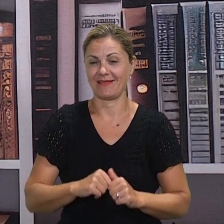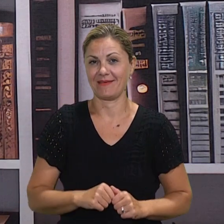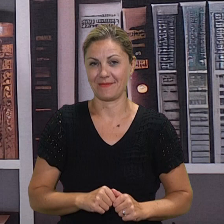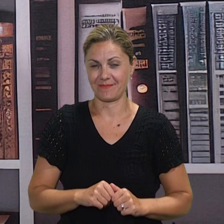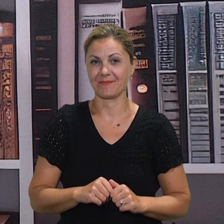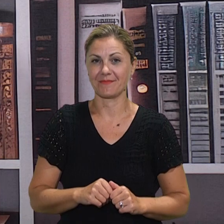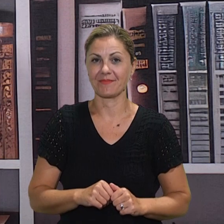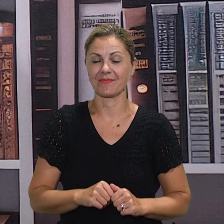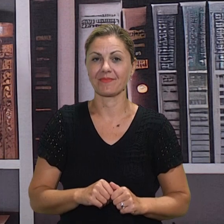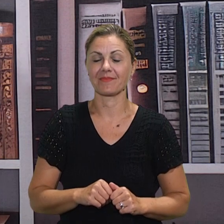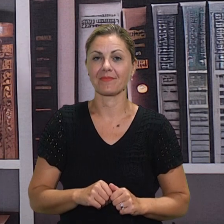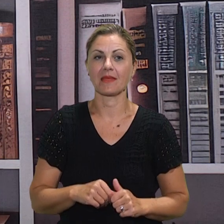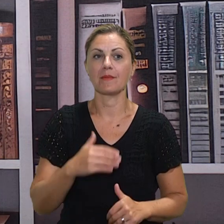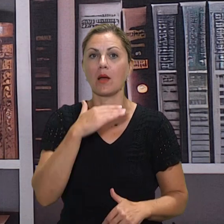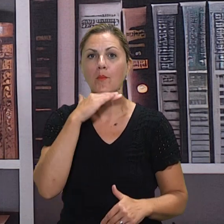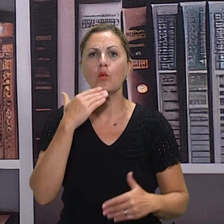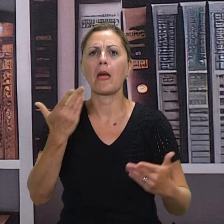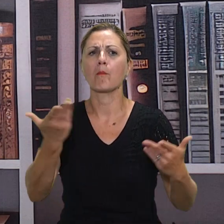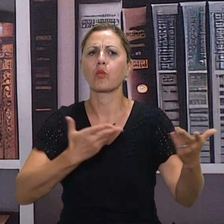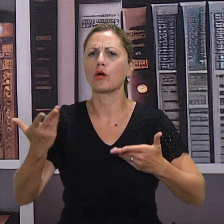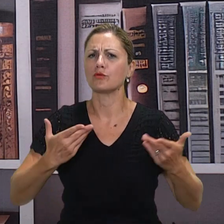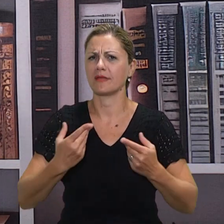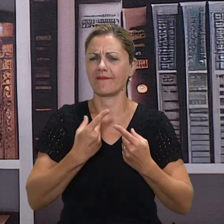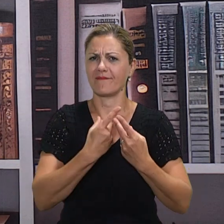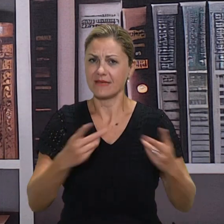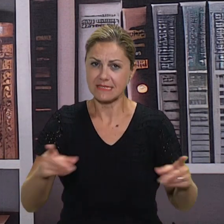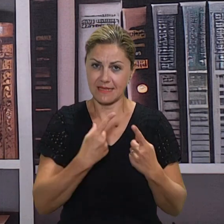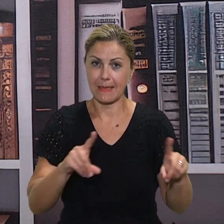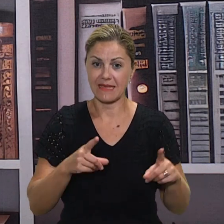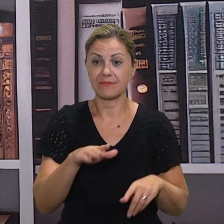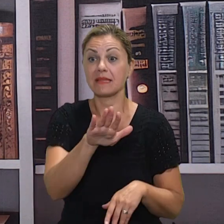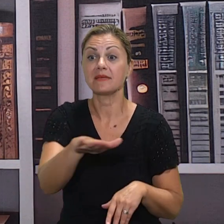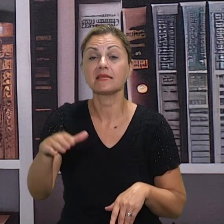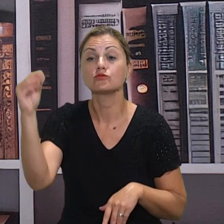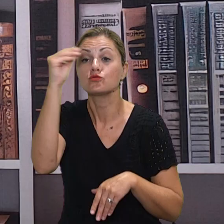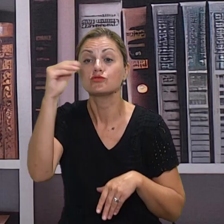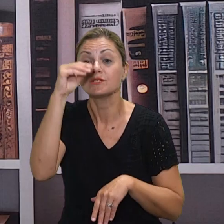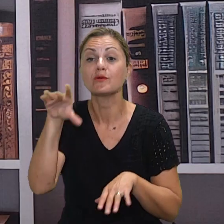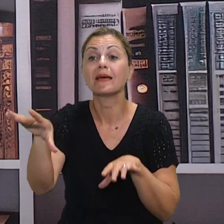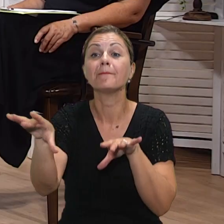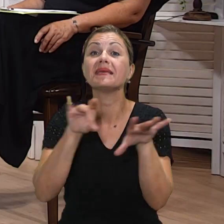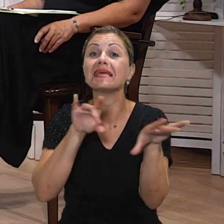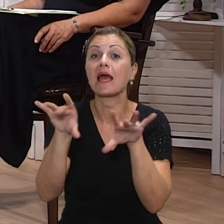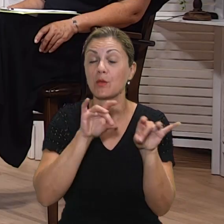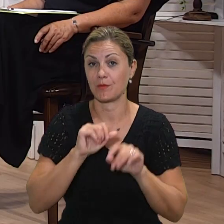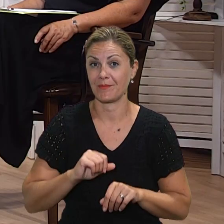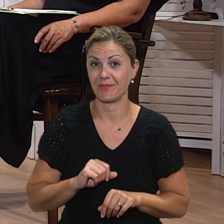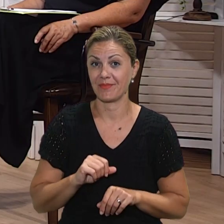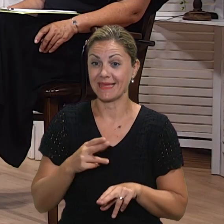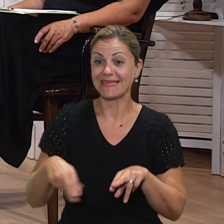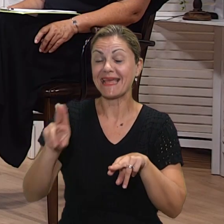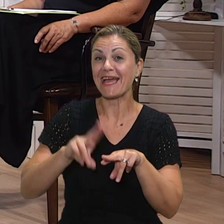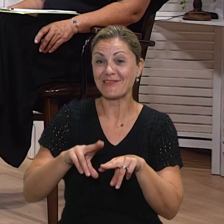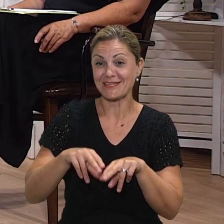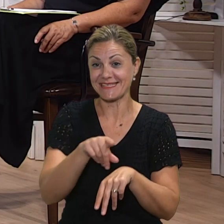sajki koje nam trenutno društvo nudi i da postoji glazba koja zapravo i njih može nekako promijeniti. A evo, najviše im se